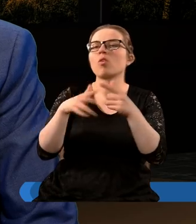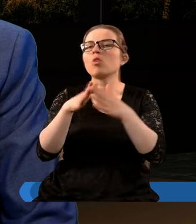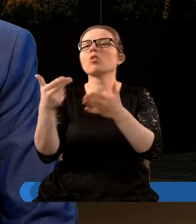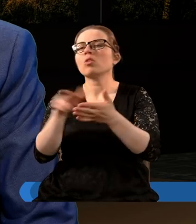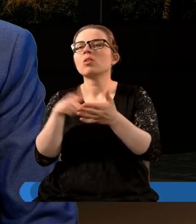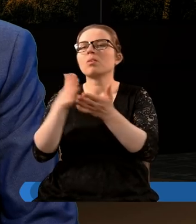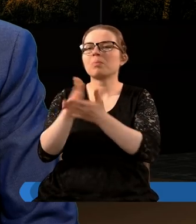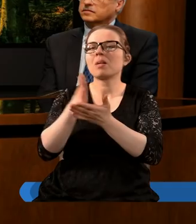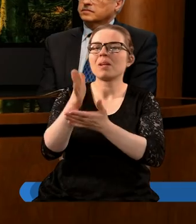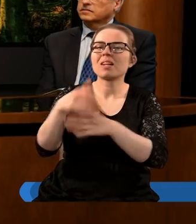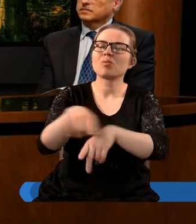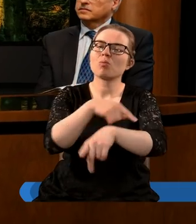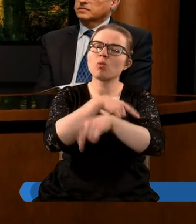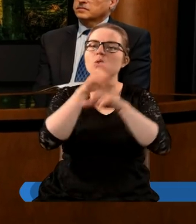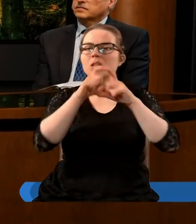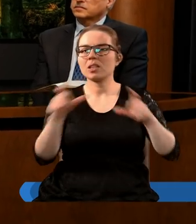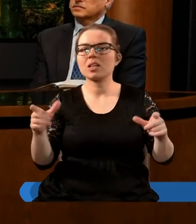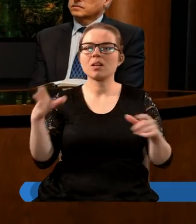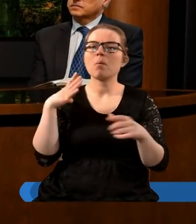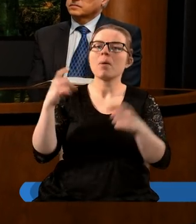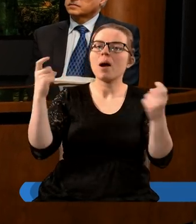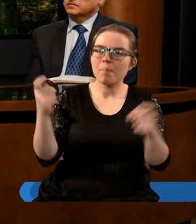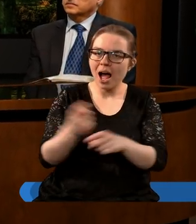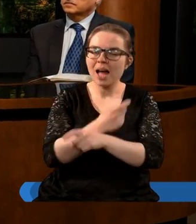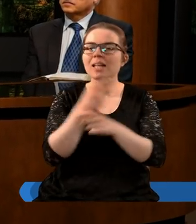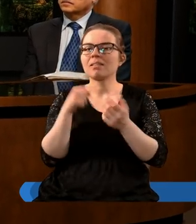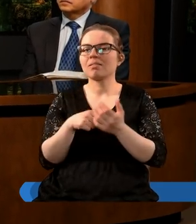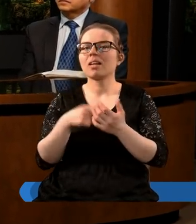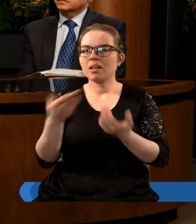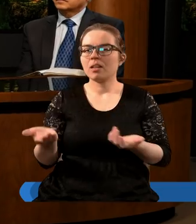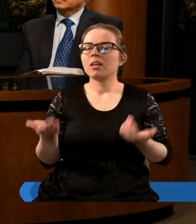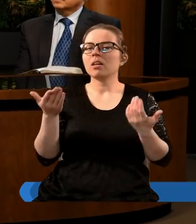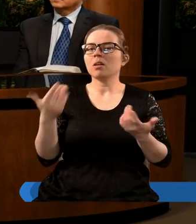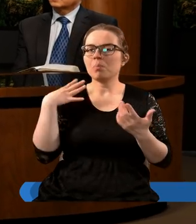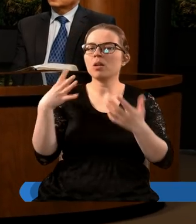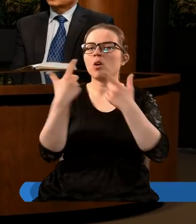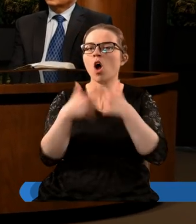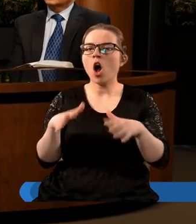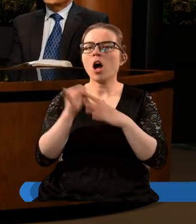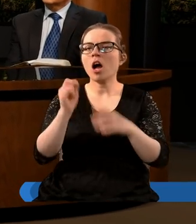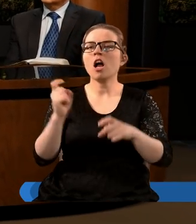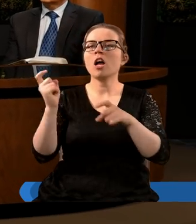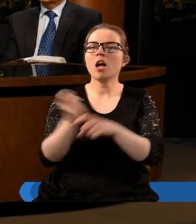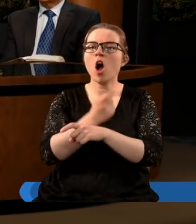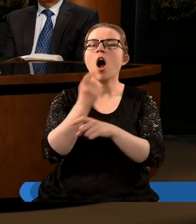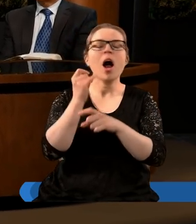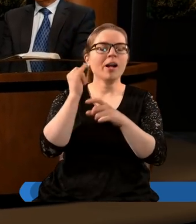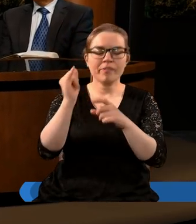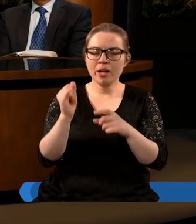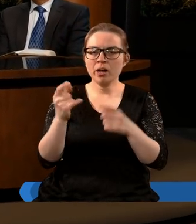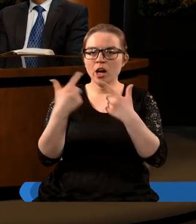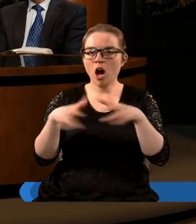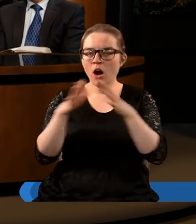właśnie, które przez długi czas swego istnienia było państwem, było kościołem i państwem,